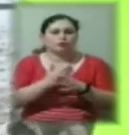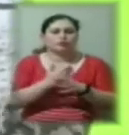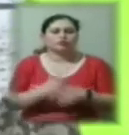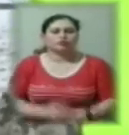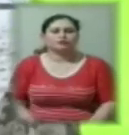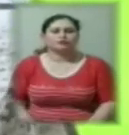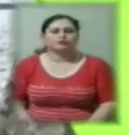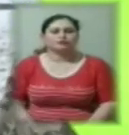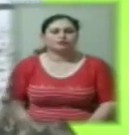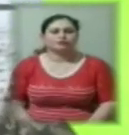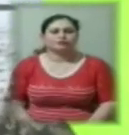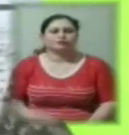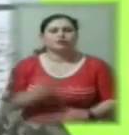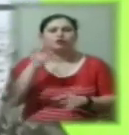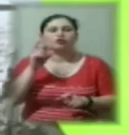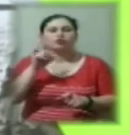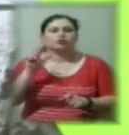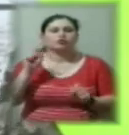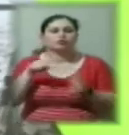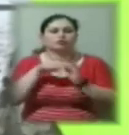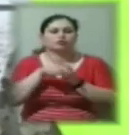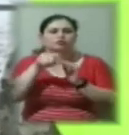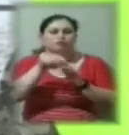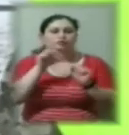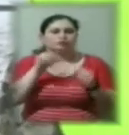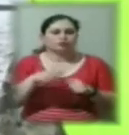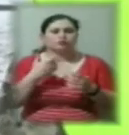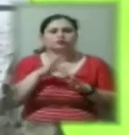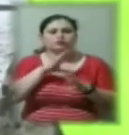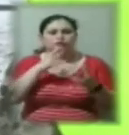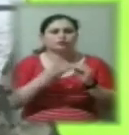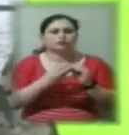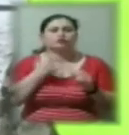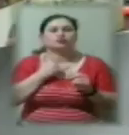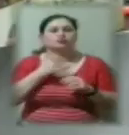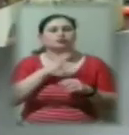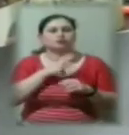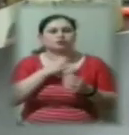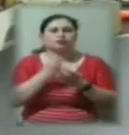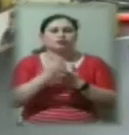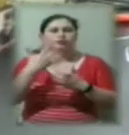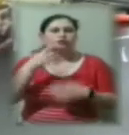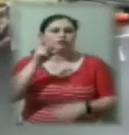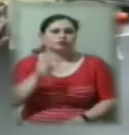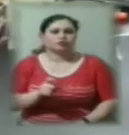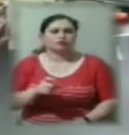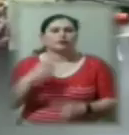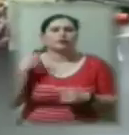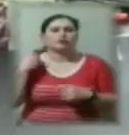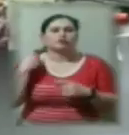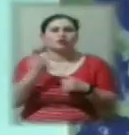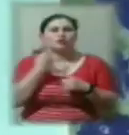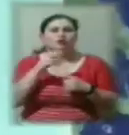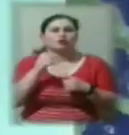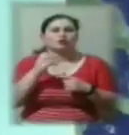Скільки людей може вмістити? Загалі в нас буває до 50 чоловік. Начальник обласного юдрометцентру сподівається,